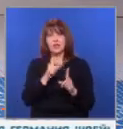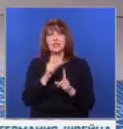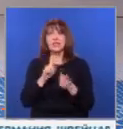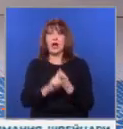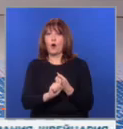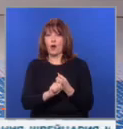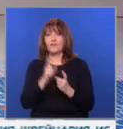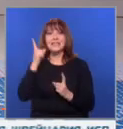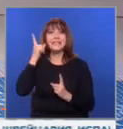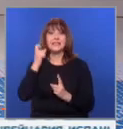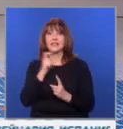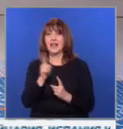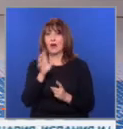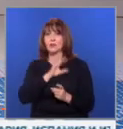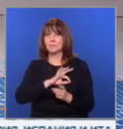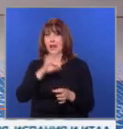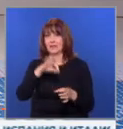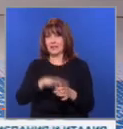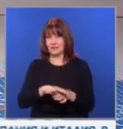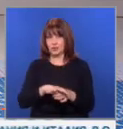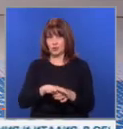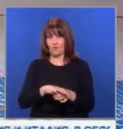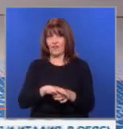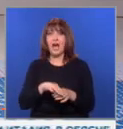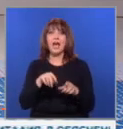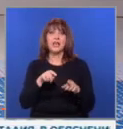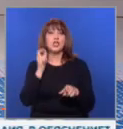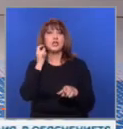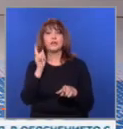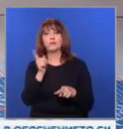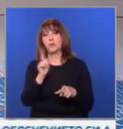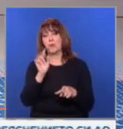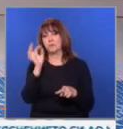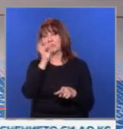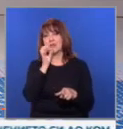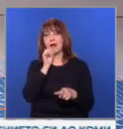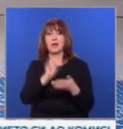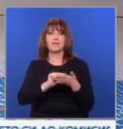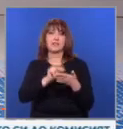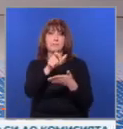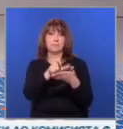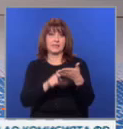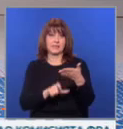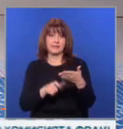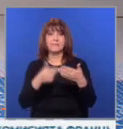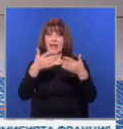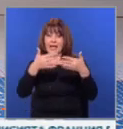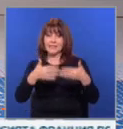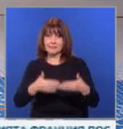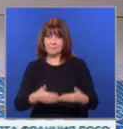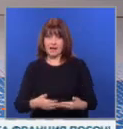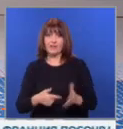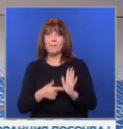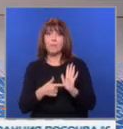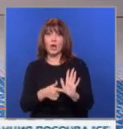сигнализира, че не е успяла да гласува на частичните местни избори, тъй като името и не фигурирало в списъците. Справка в сайта на Грал показва,